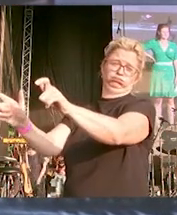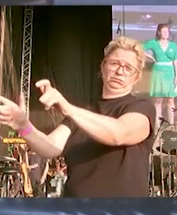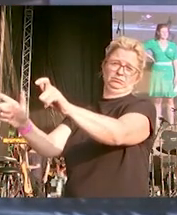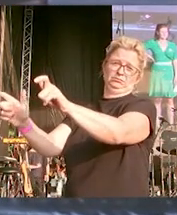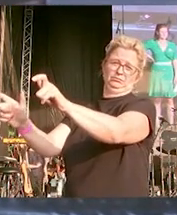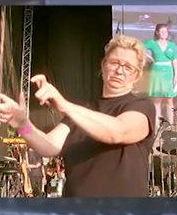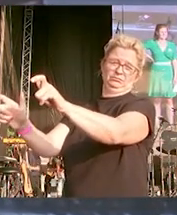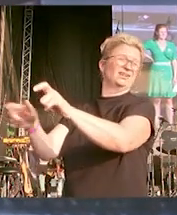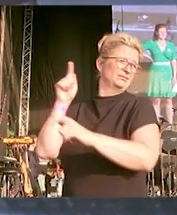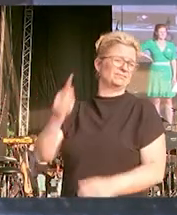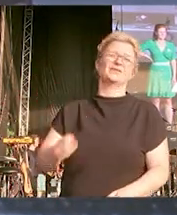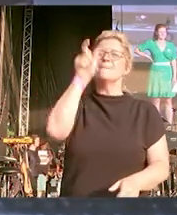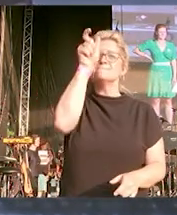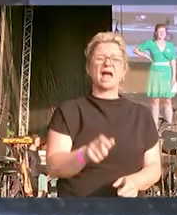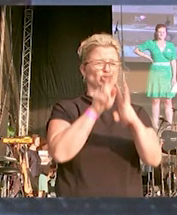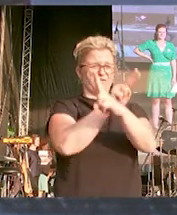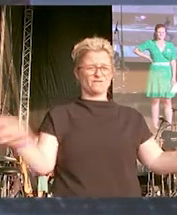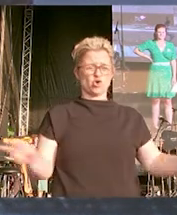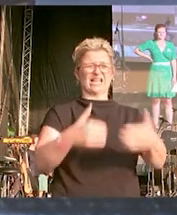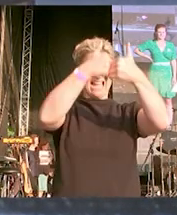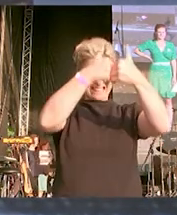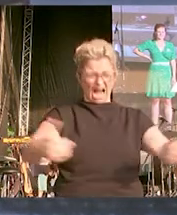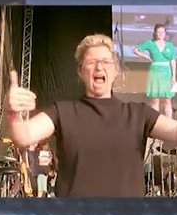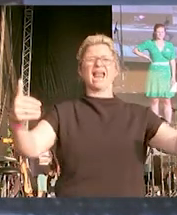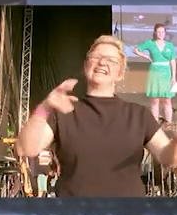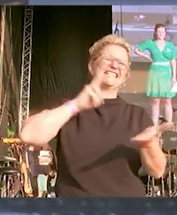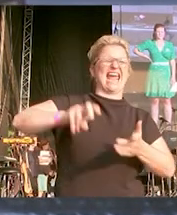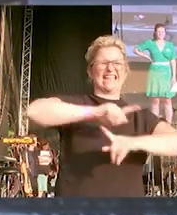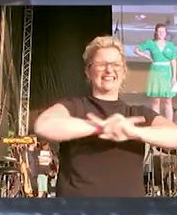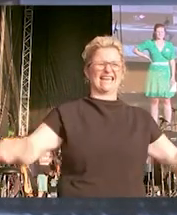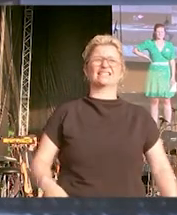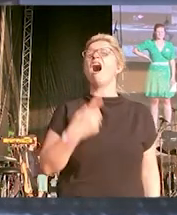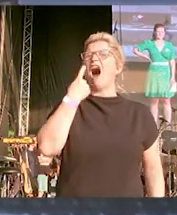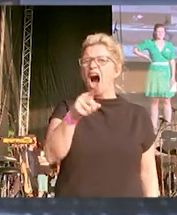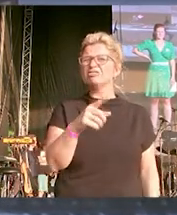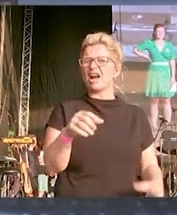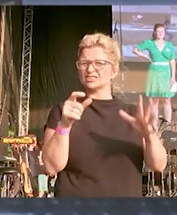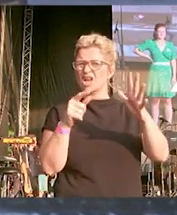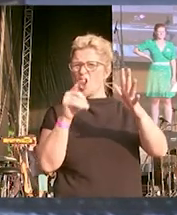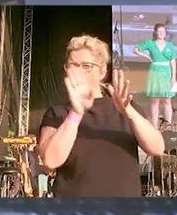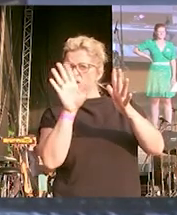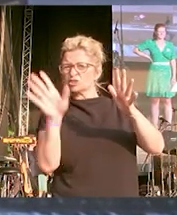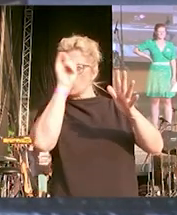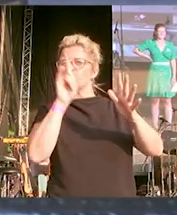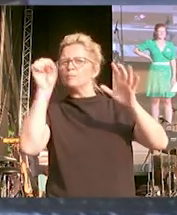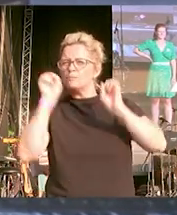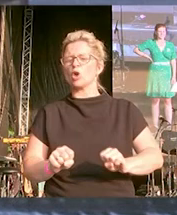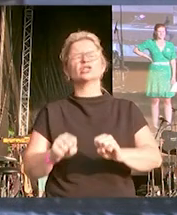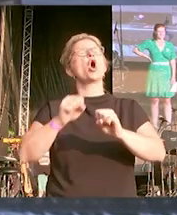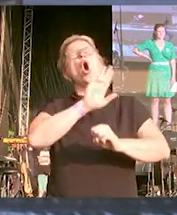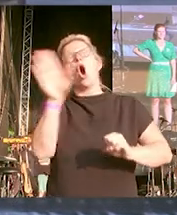setzen. Menschenwürde ist unteilbar. Ein anderes Ostdeutschland ist möglich. Der Osten war schon immer